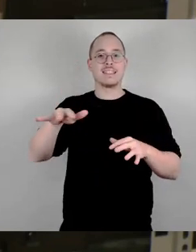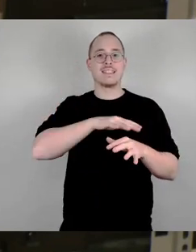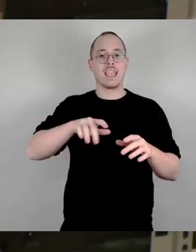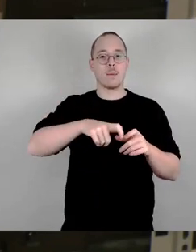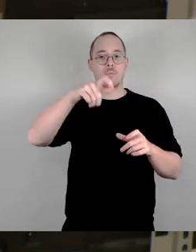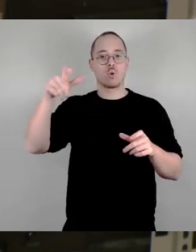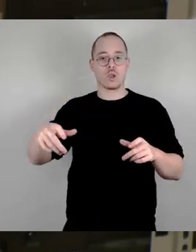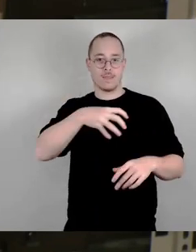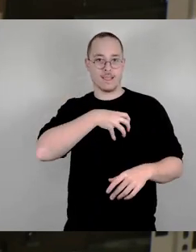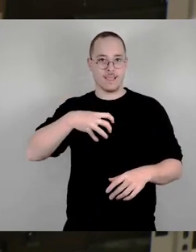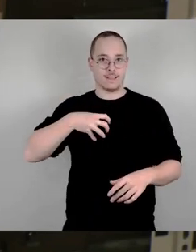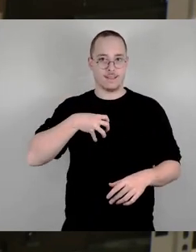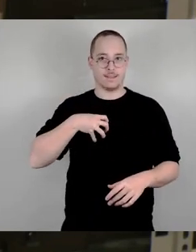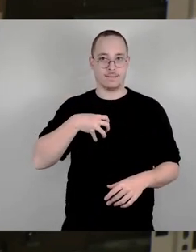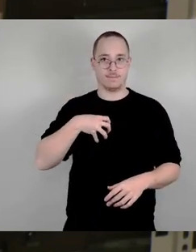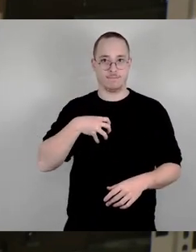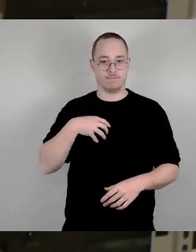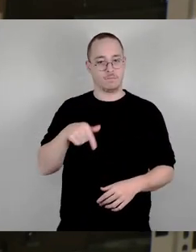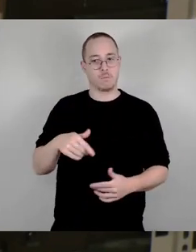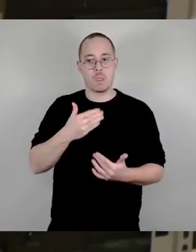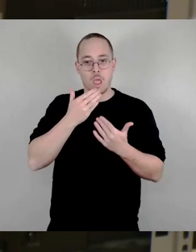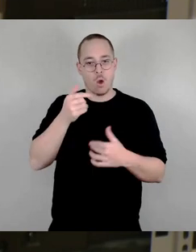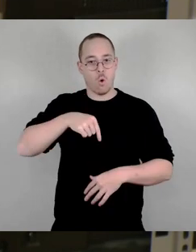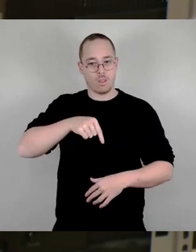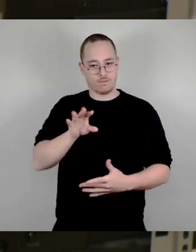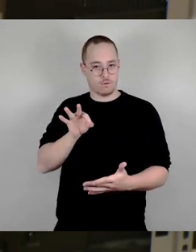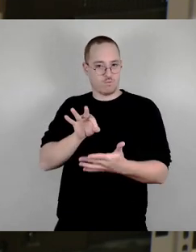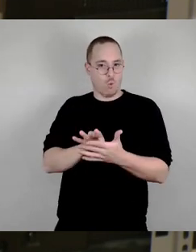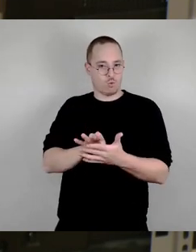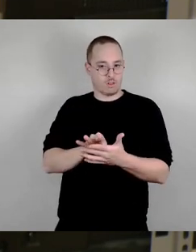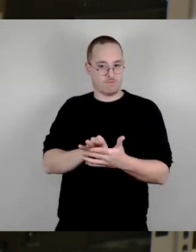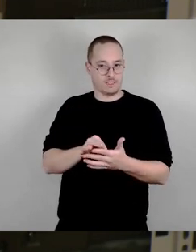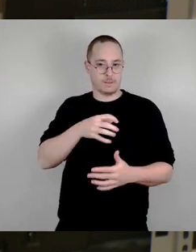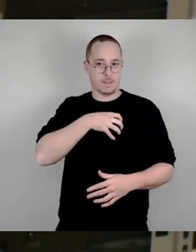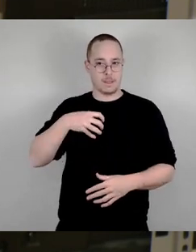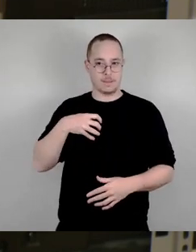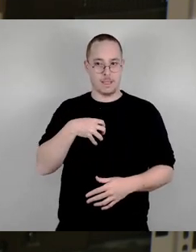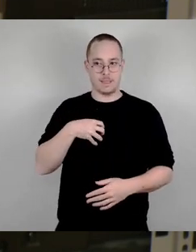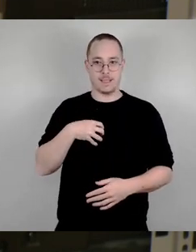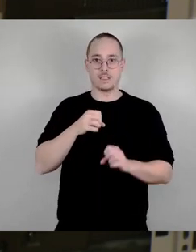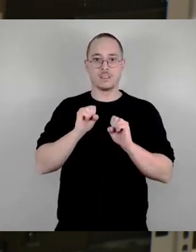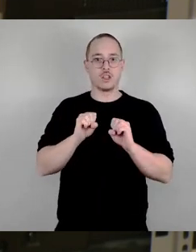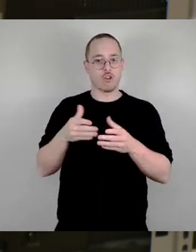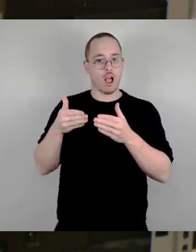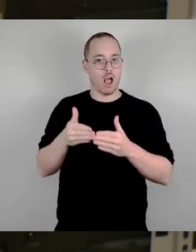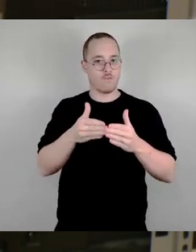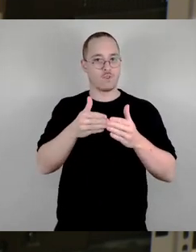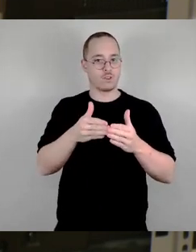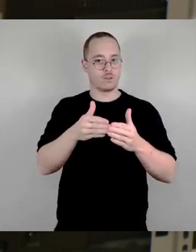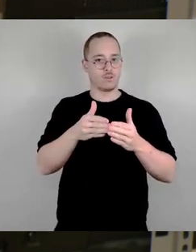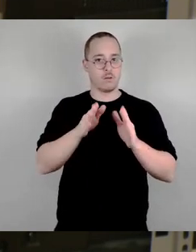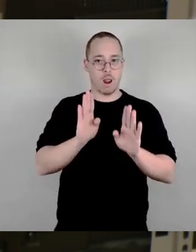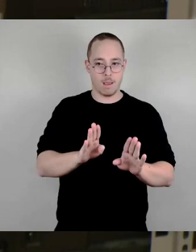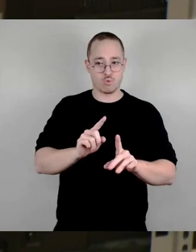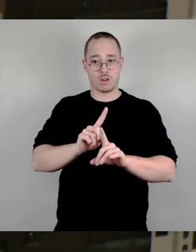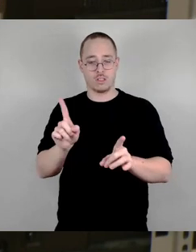an dem Sie gemeinsam entscheiden, ob Dresden sicherer Hafen bleibt, kurz sprechen zu dürfen. Unsere Initiative eint